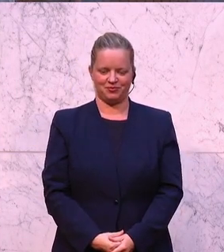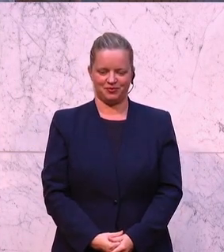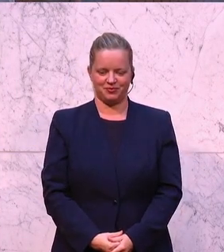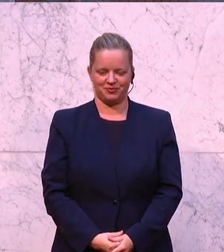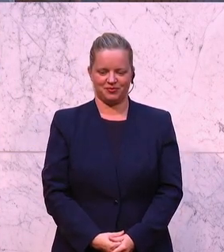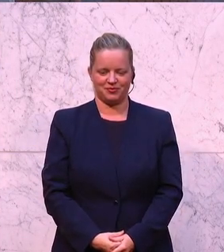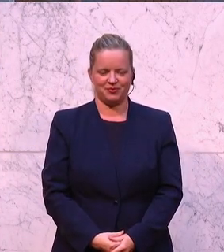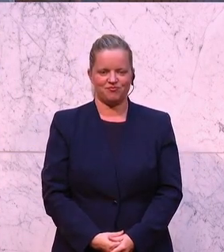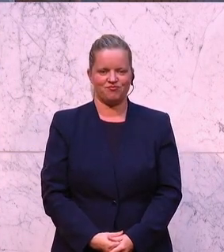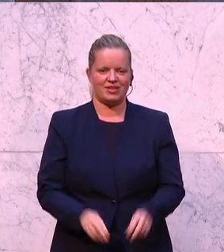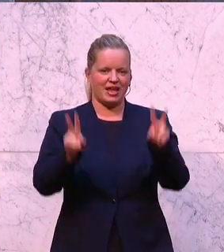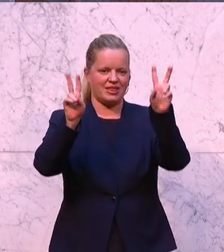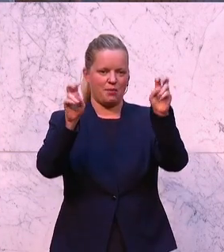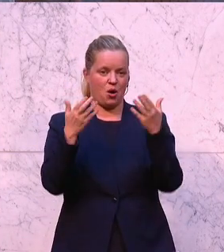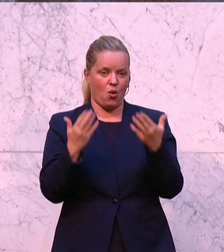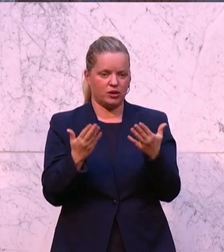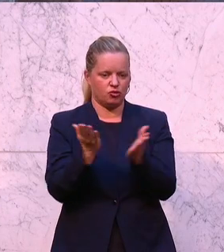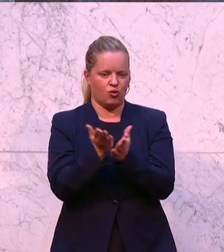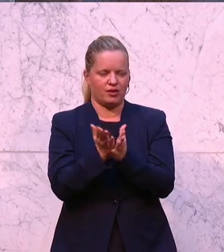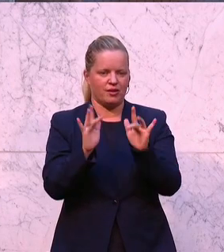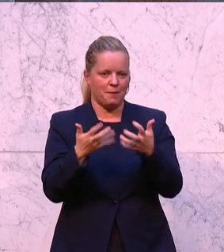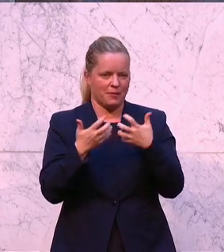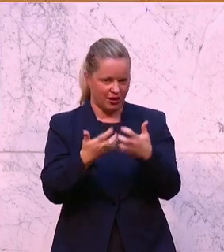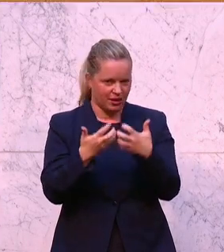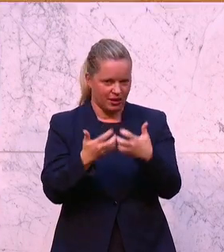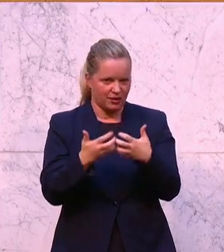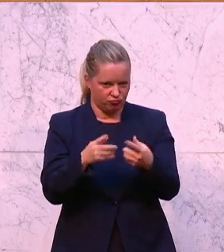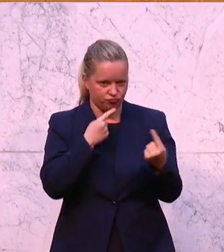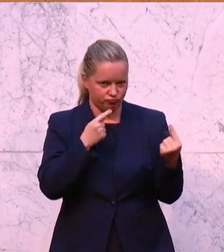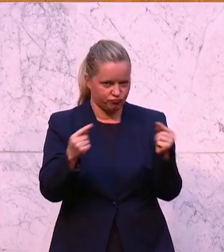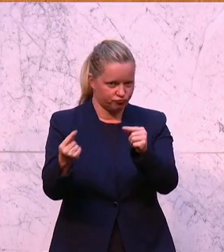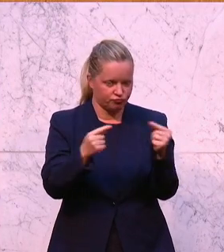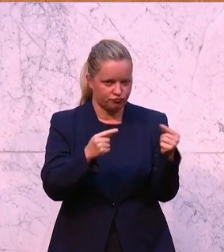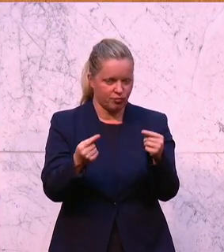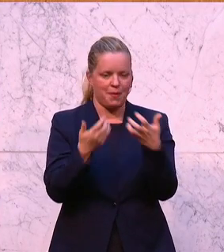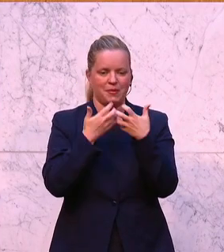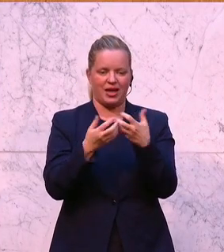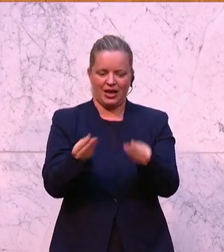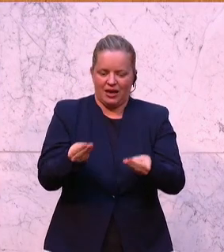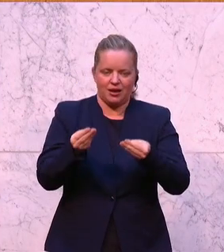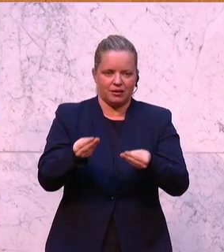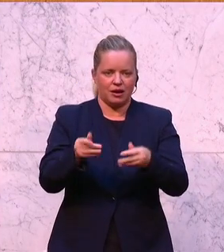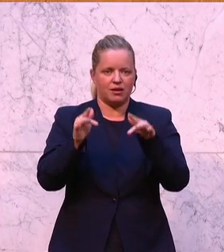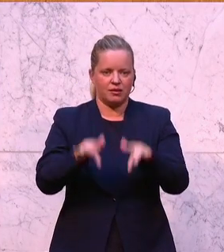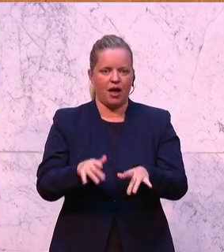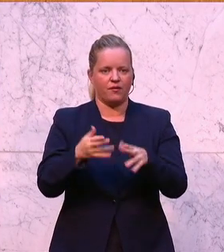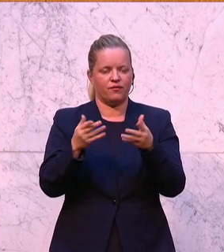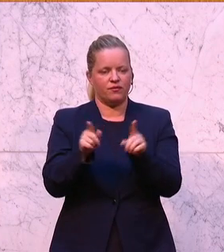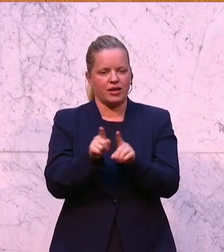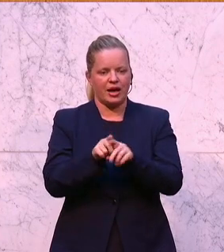Nun, zu diesem Thema heute liegt ein Bericht vor. Und dieser Bericht ist eigentlich eine Beurteilung des